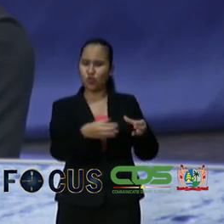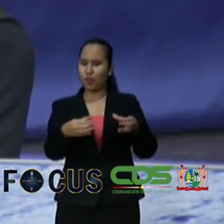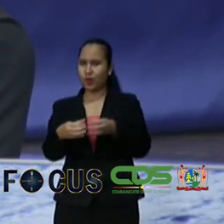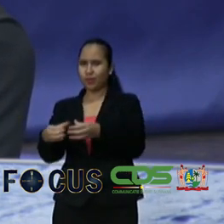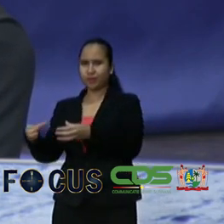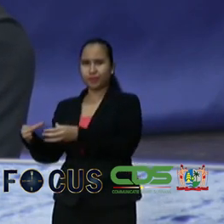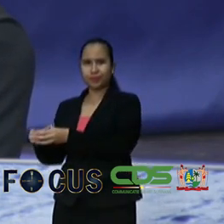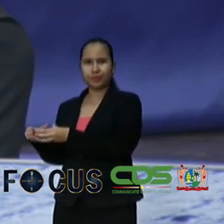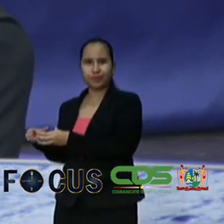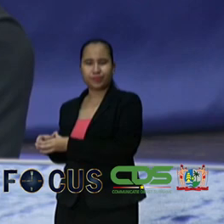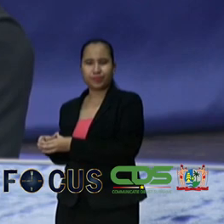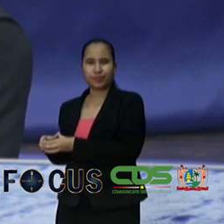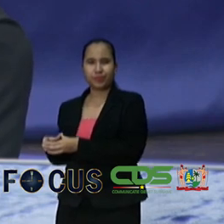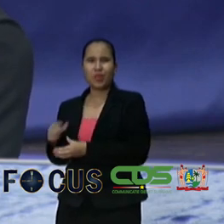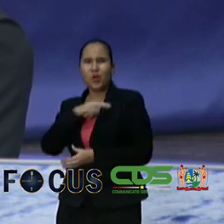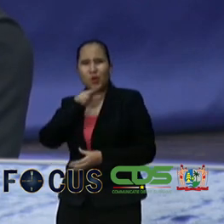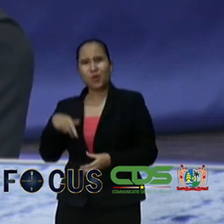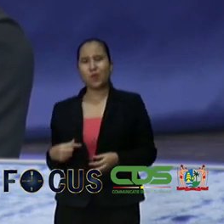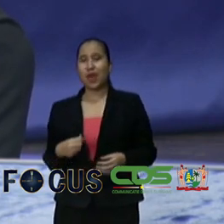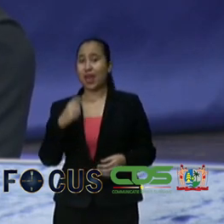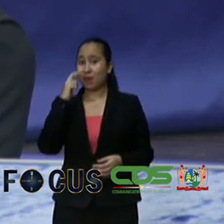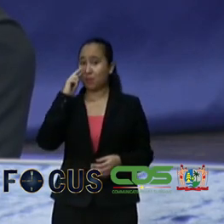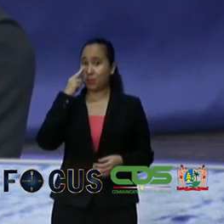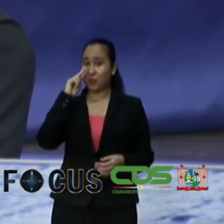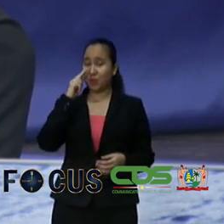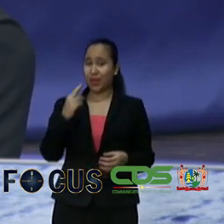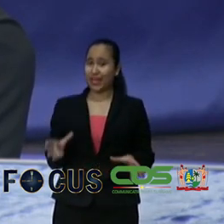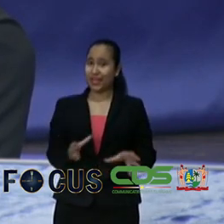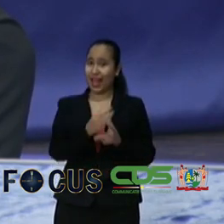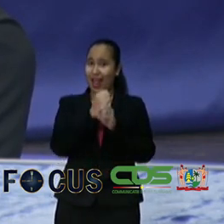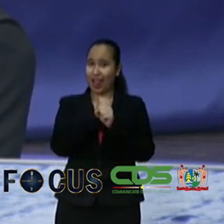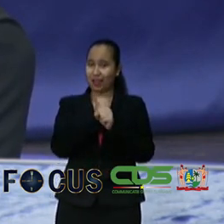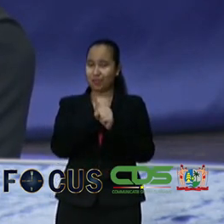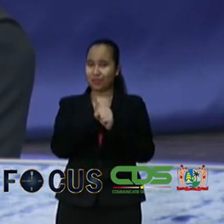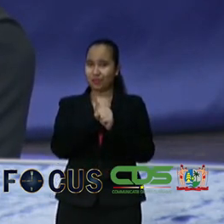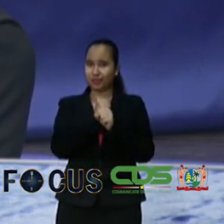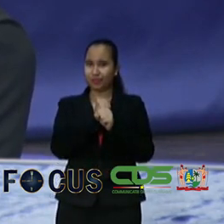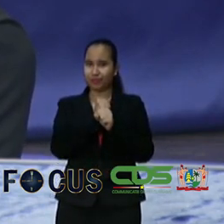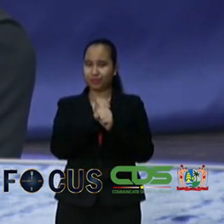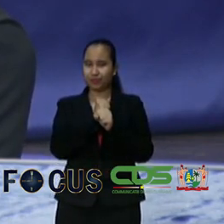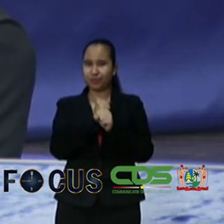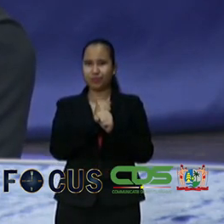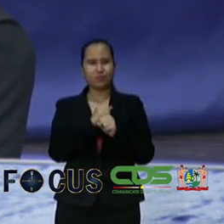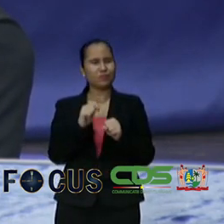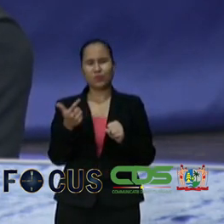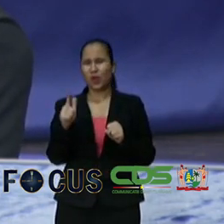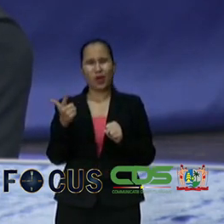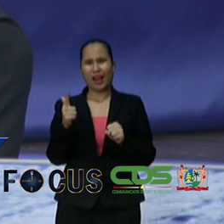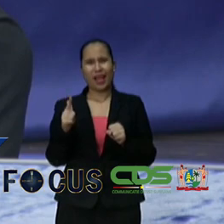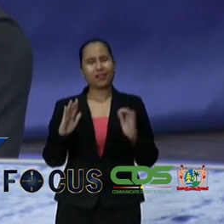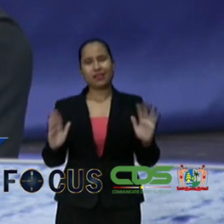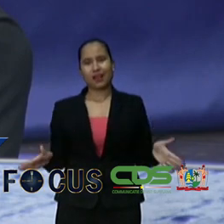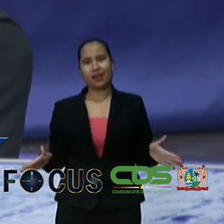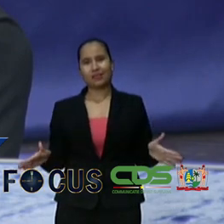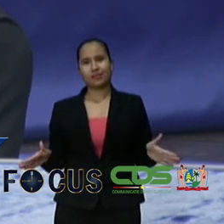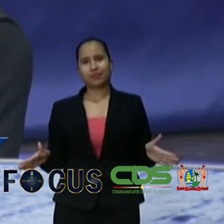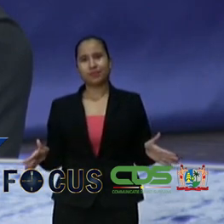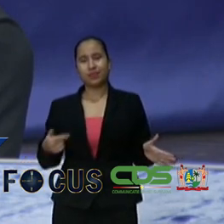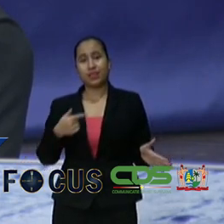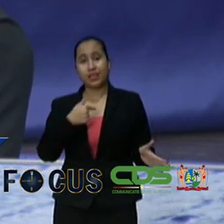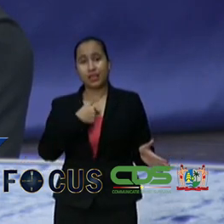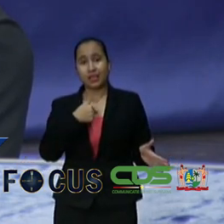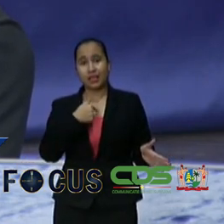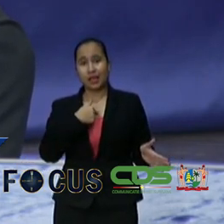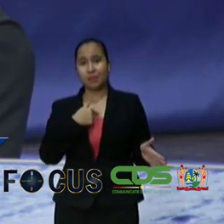een helpende hand een rijkende hand naar hun toebrengen maar dat is nog lang niet afgelopen want ik heb net